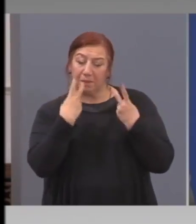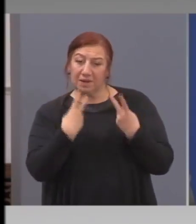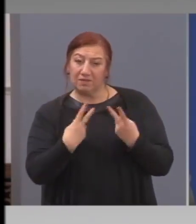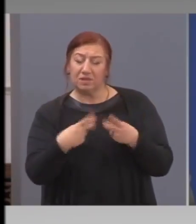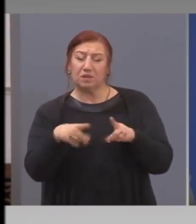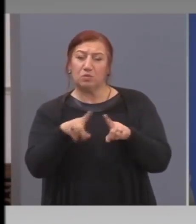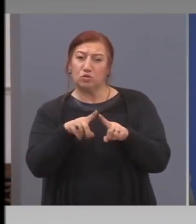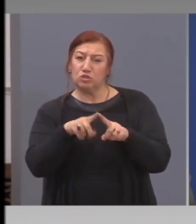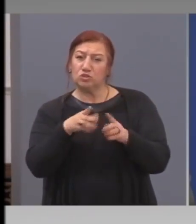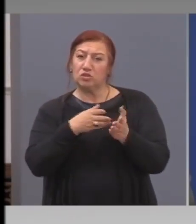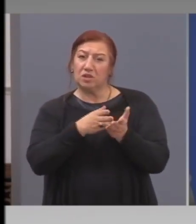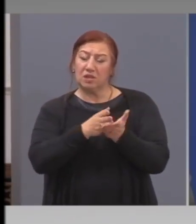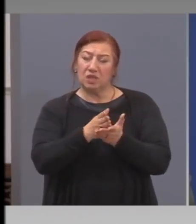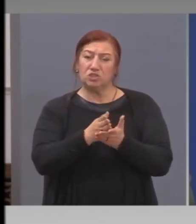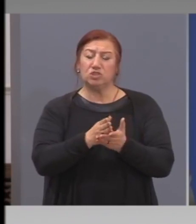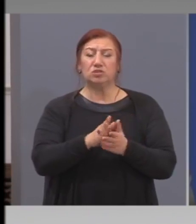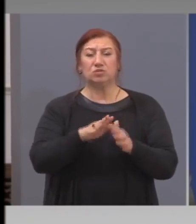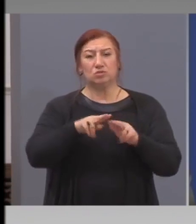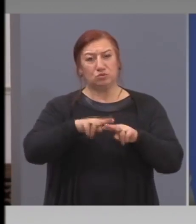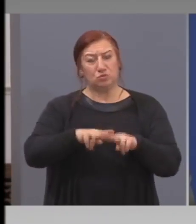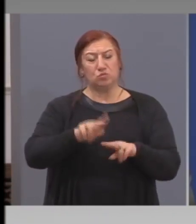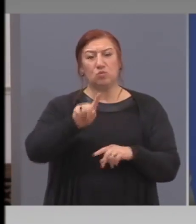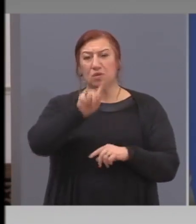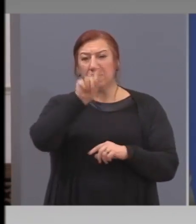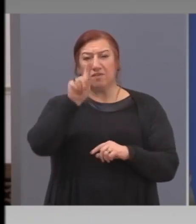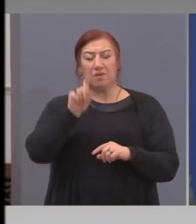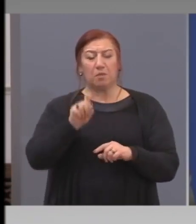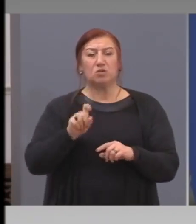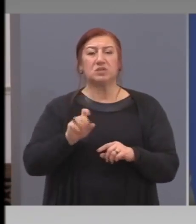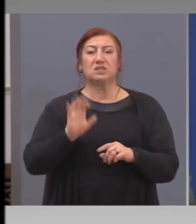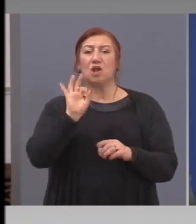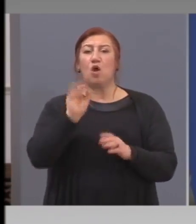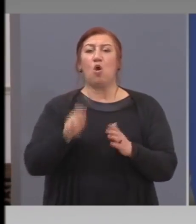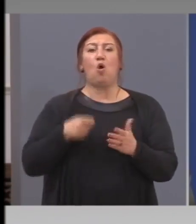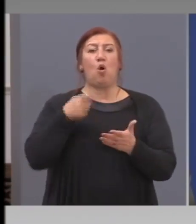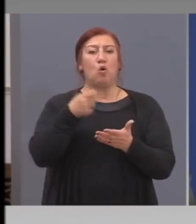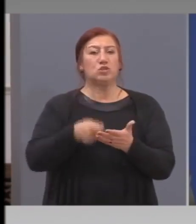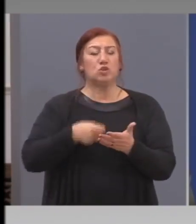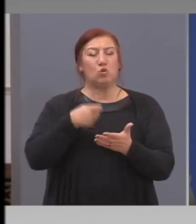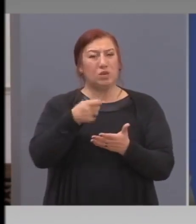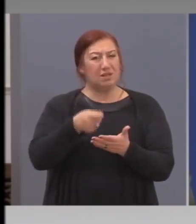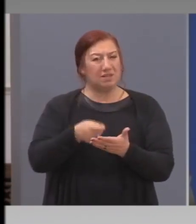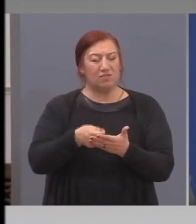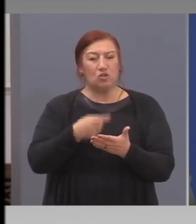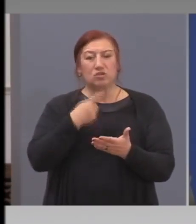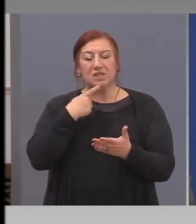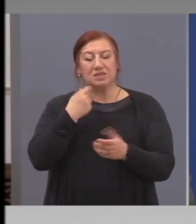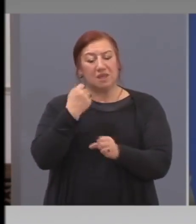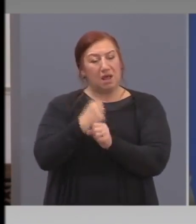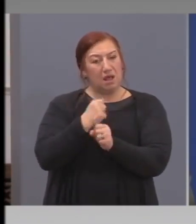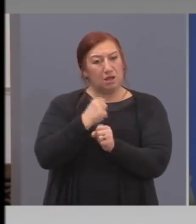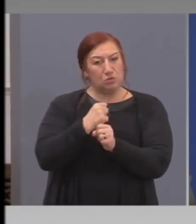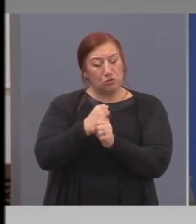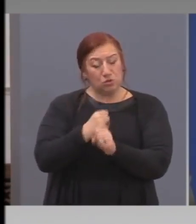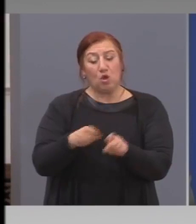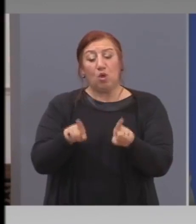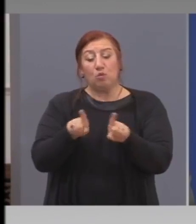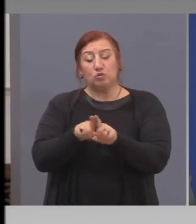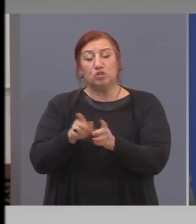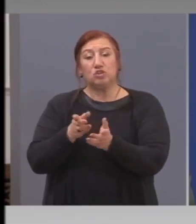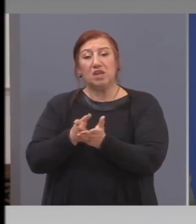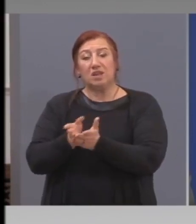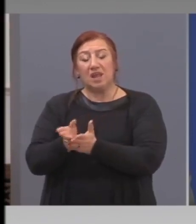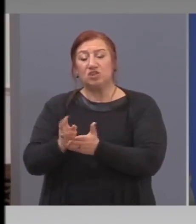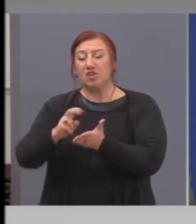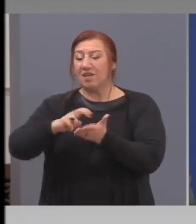По същия начин стои въпроса и с осигурителните вноски за вече положен труд. По същия начин стои въпроса и за данъците на